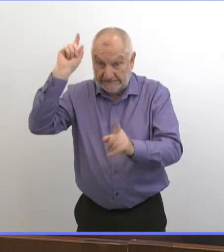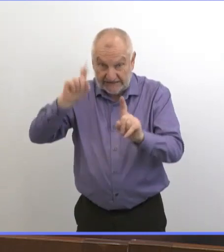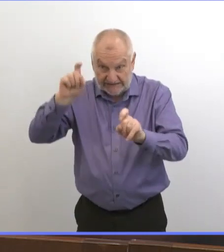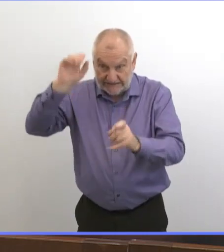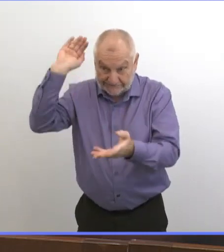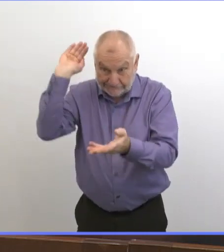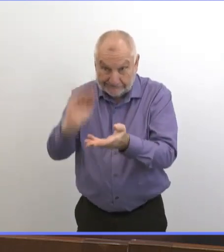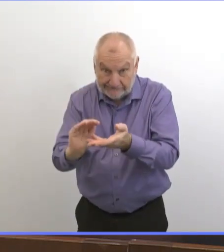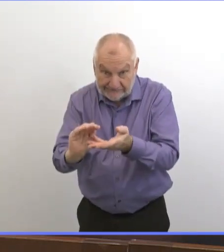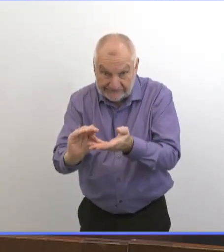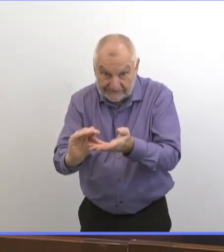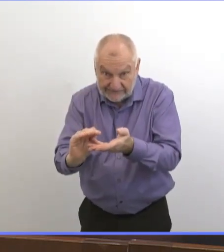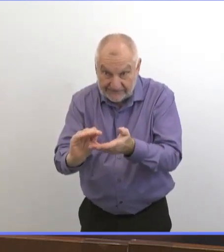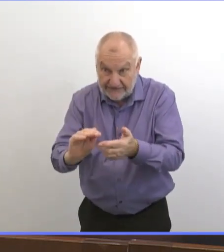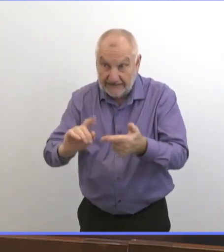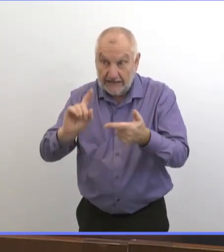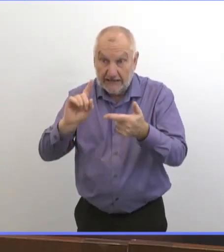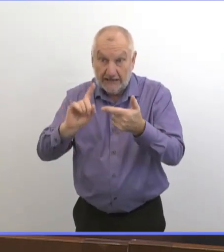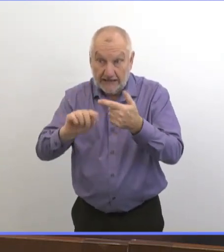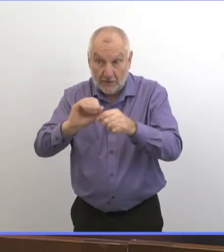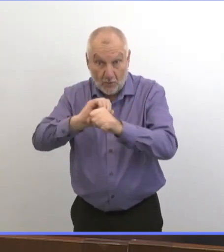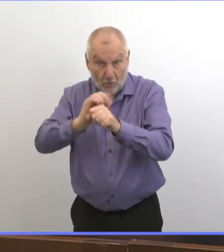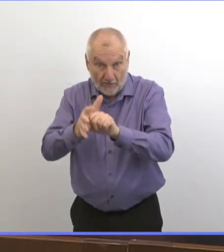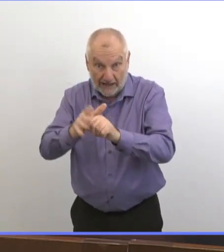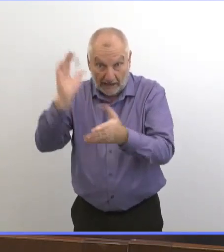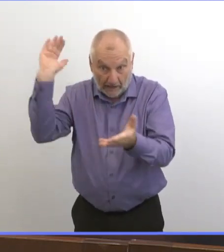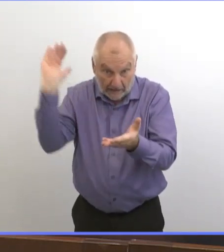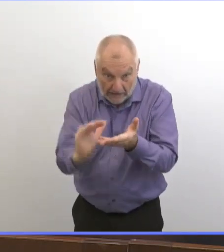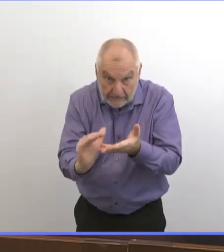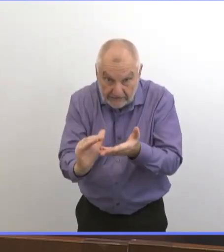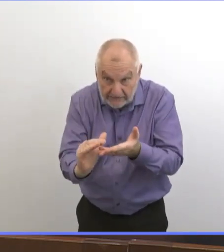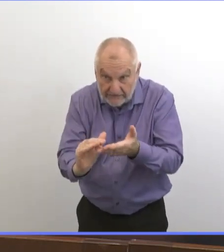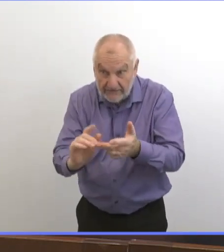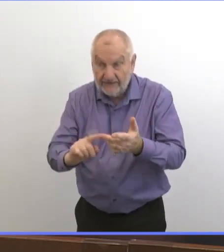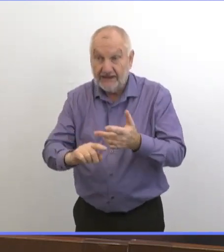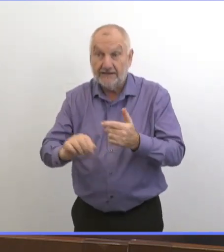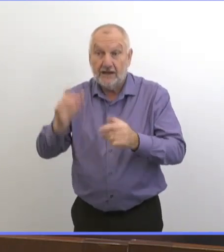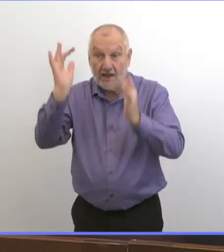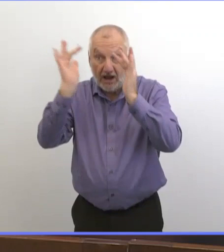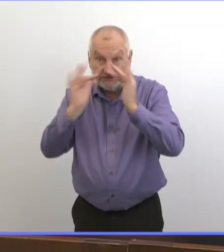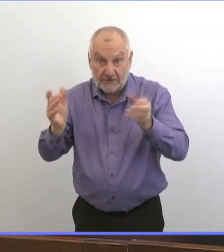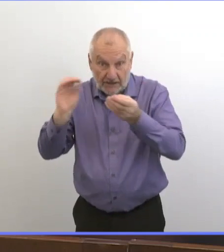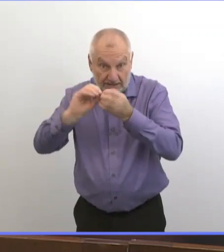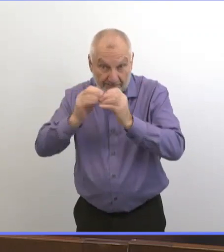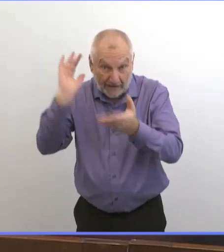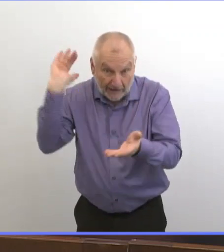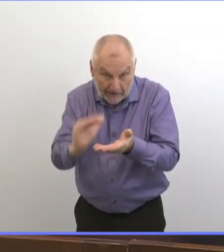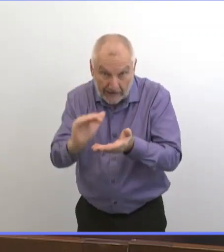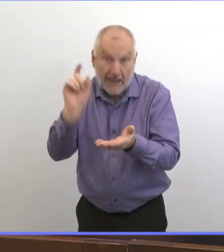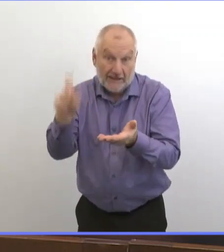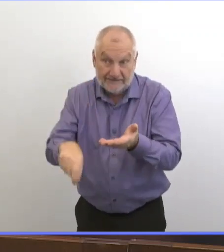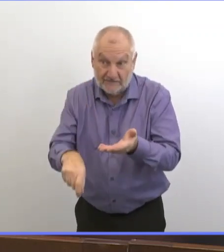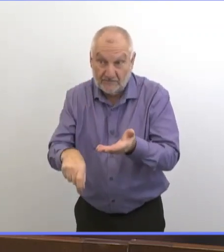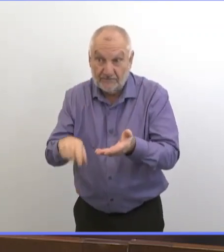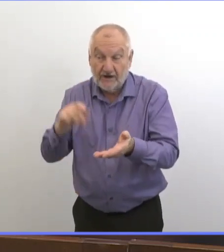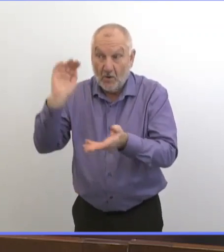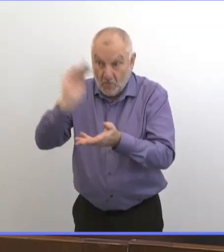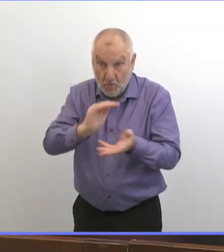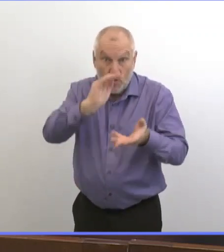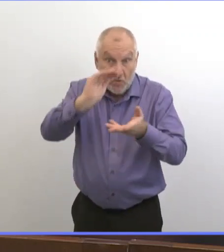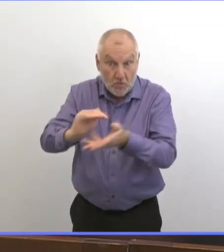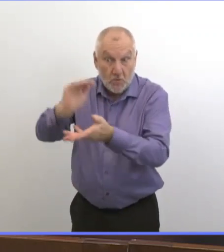faut voir le taux de positivité baisser. Il faut voir cette pression s'apaiser un petit peu au niveau du système de santé.